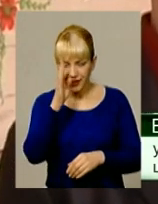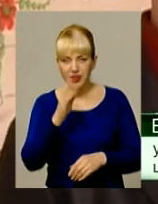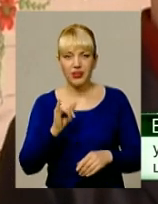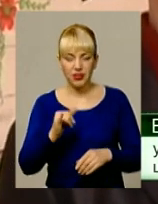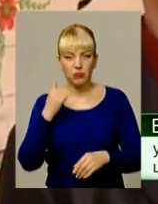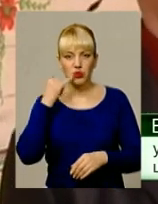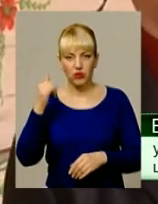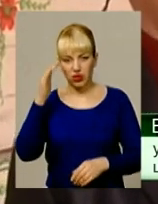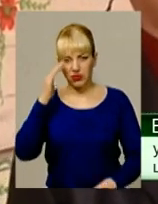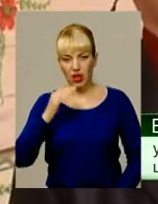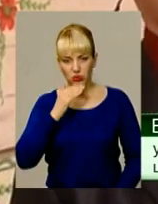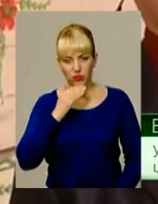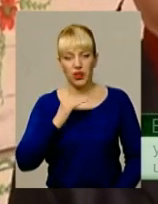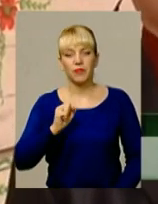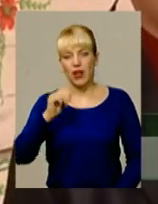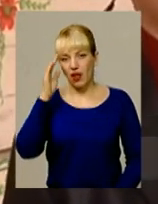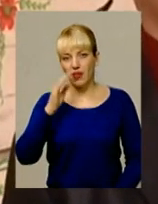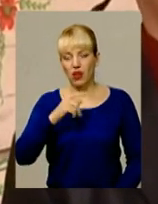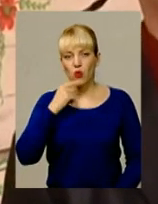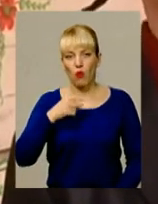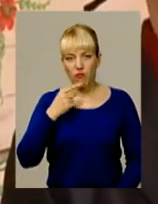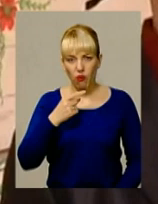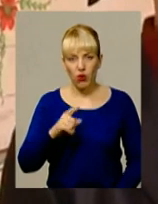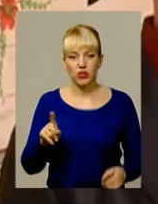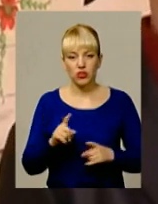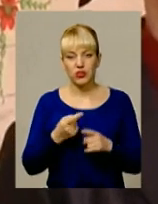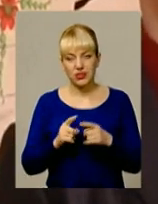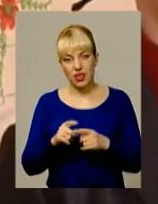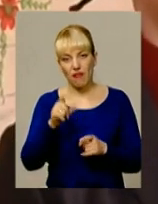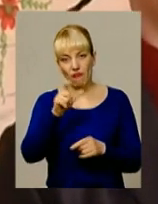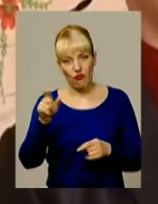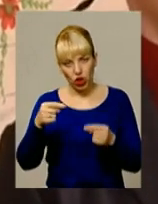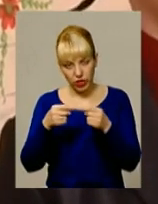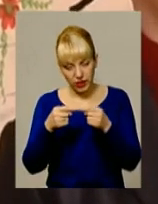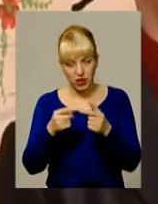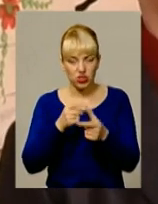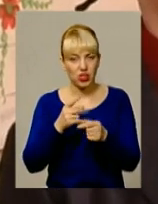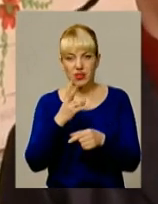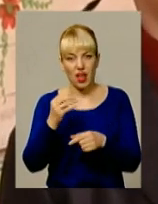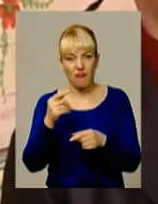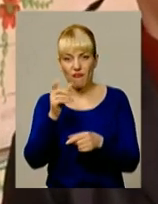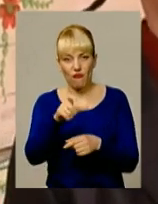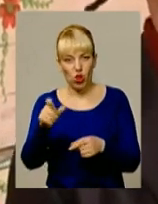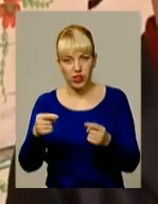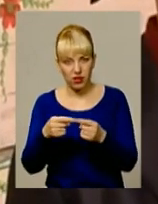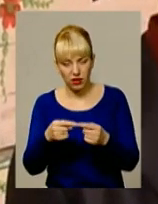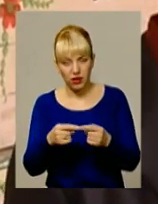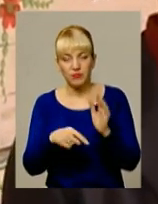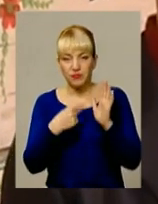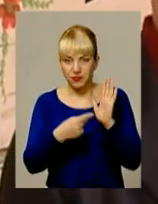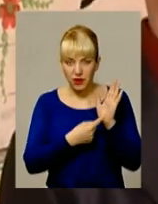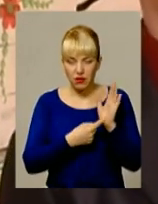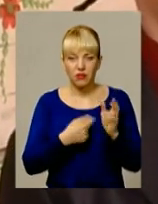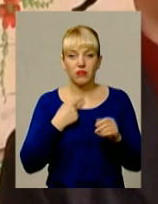до тата. І тато каже, то це вони чи не вони? Я кажу, вони. І я об